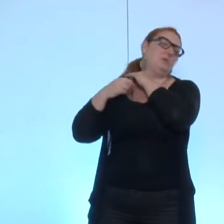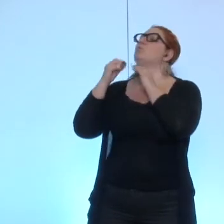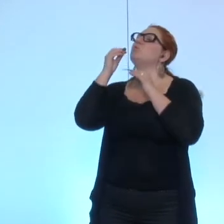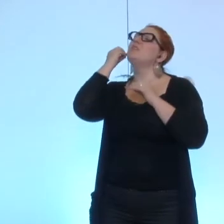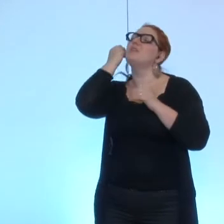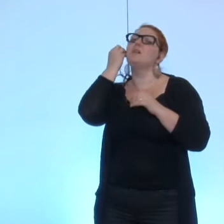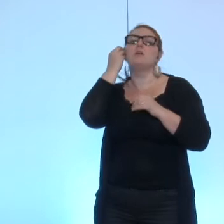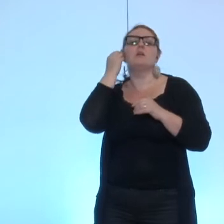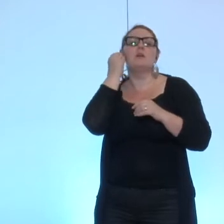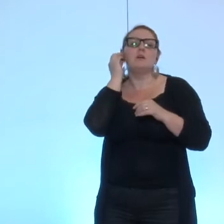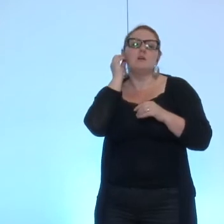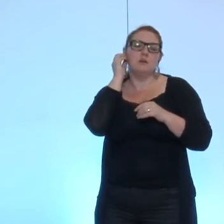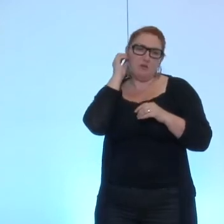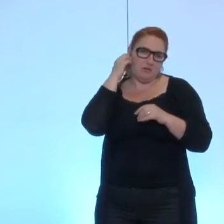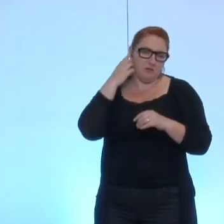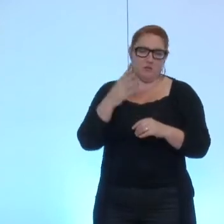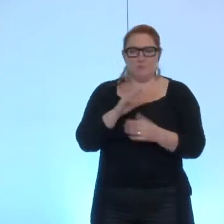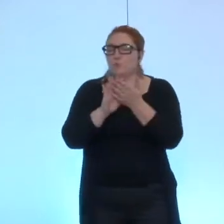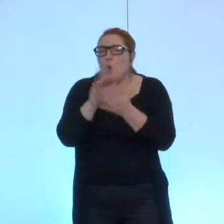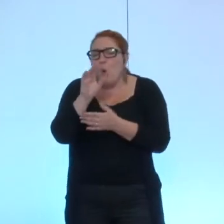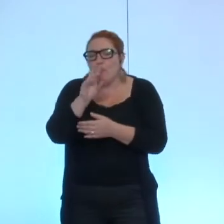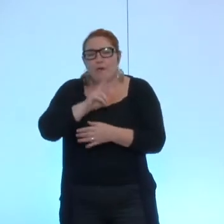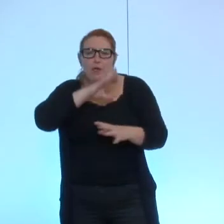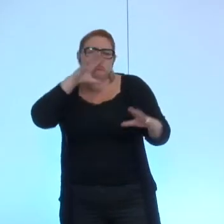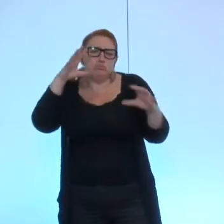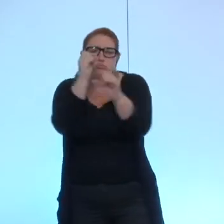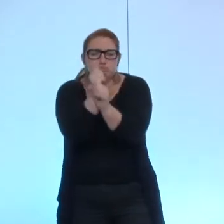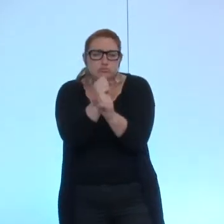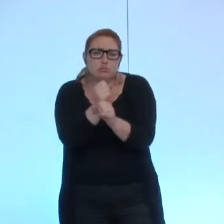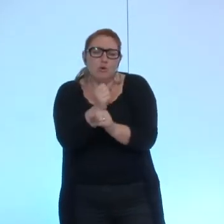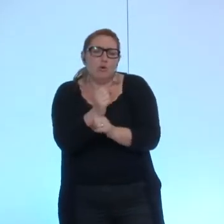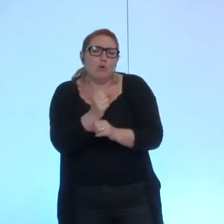pour pour saluer le travail de Jacques Thiar